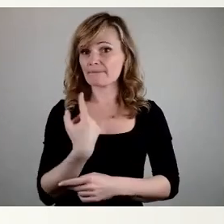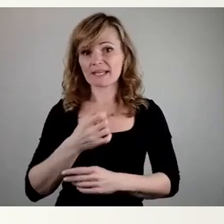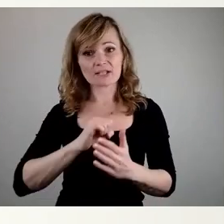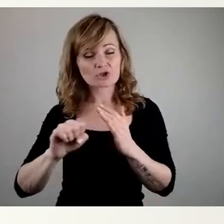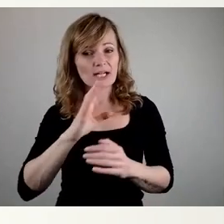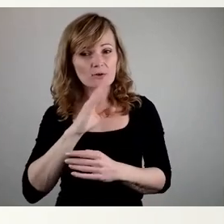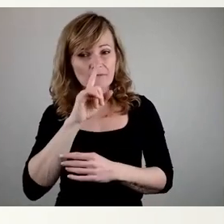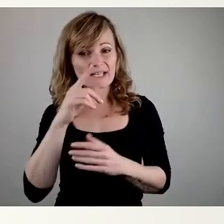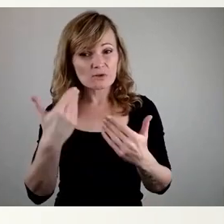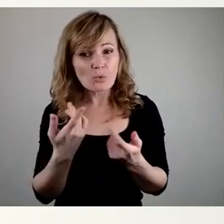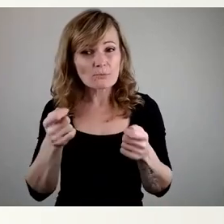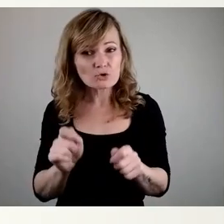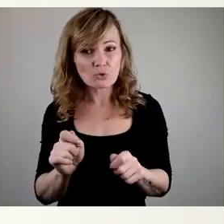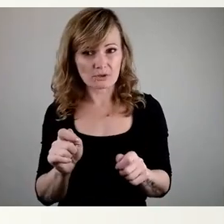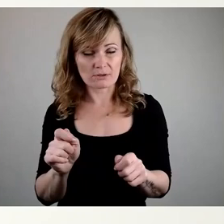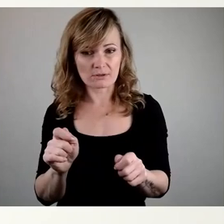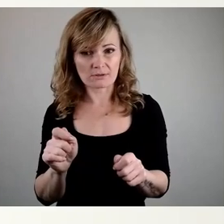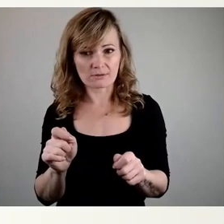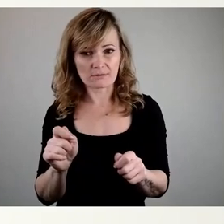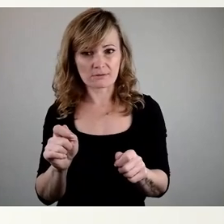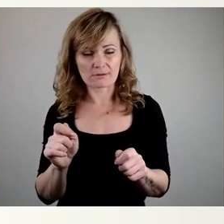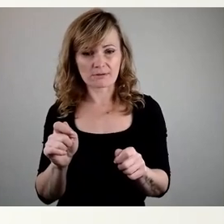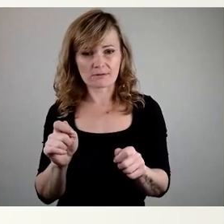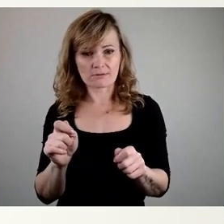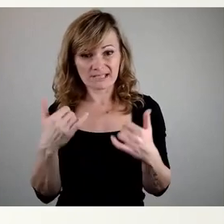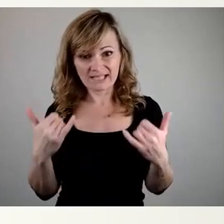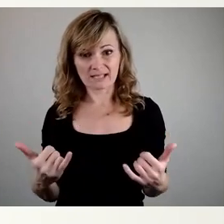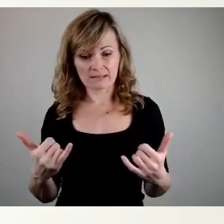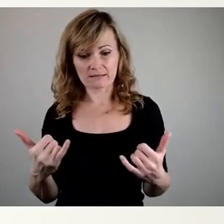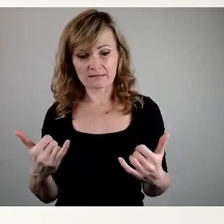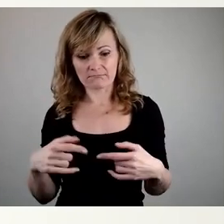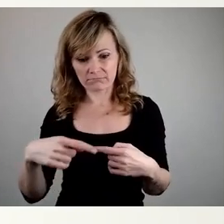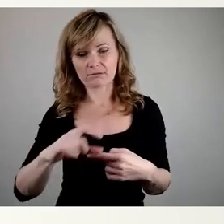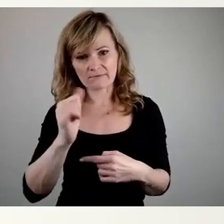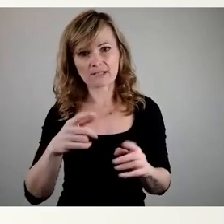Beschlüsse fangen, wenn wir solche Beschlüsse fangen jetzt, dann beschäftigen wir uns wieder damit.